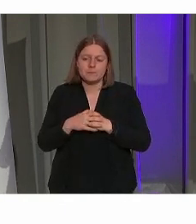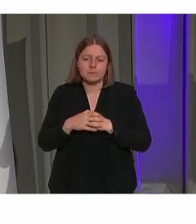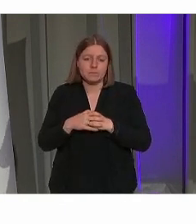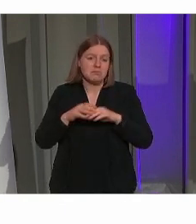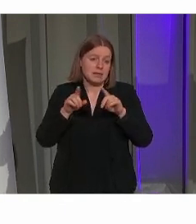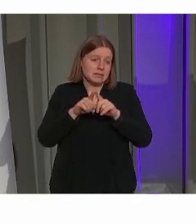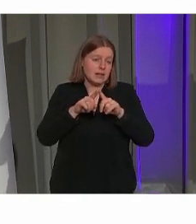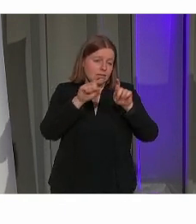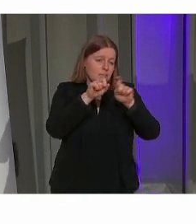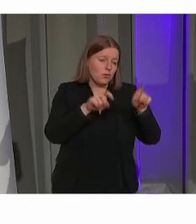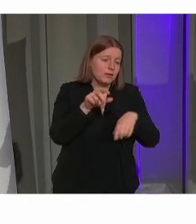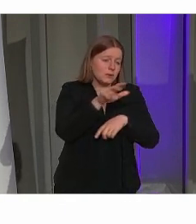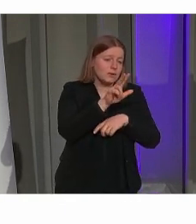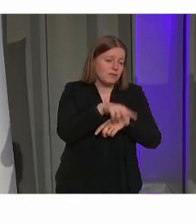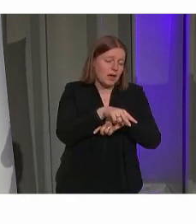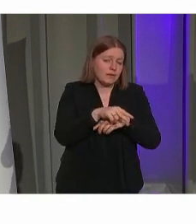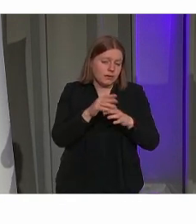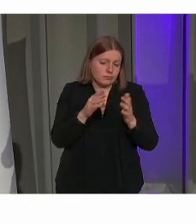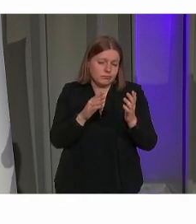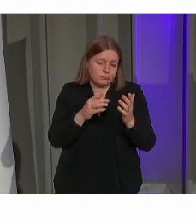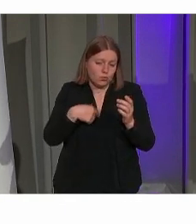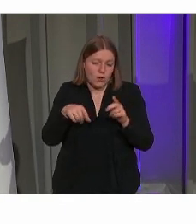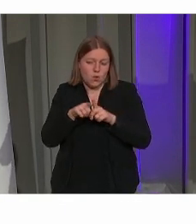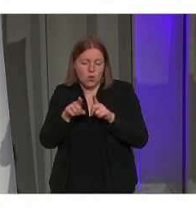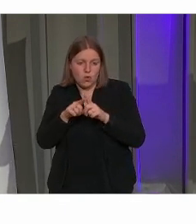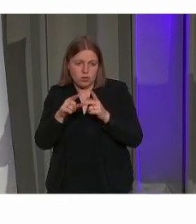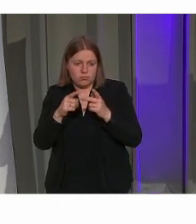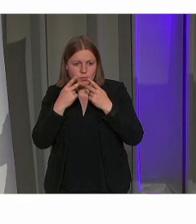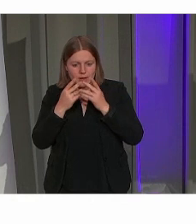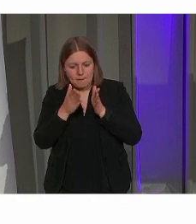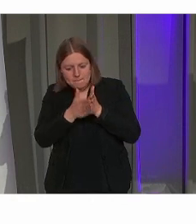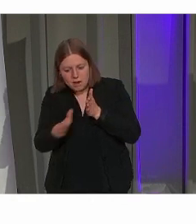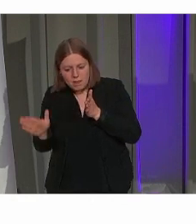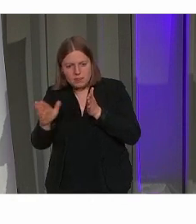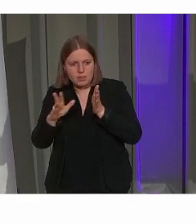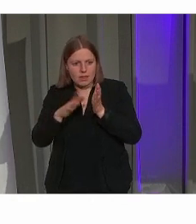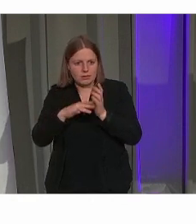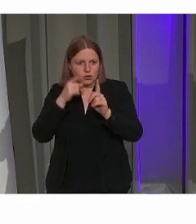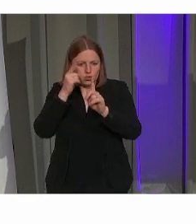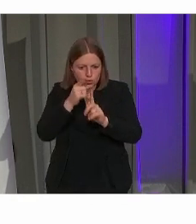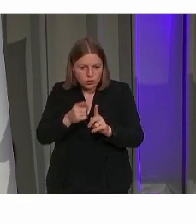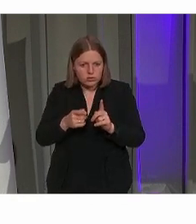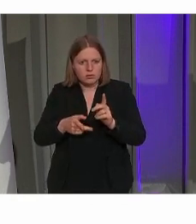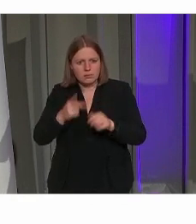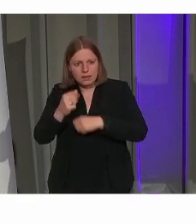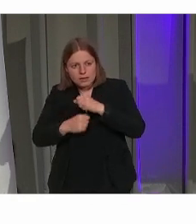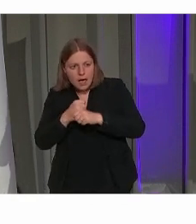bij de provincie wordt dat wel vertaald in een plan met doelstellingen en jaarplannen.